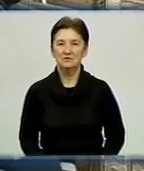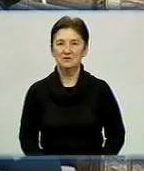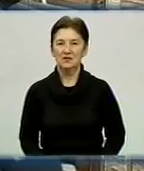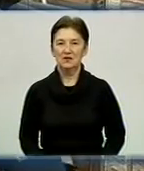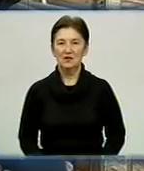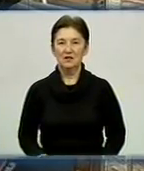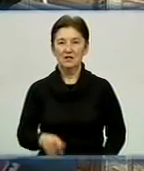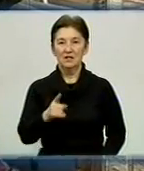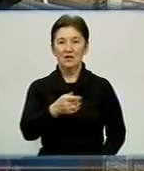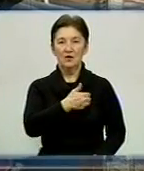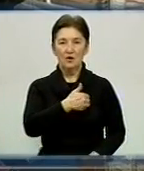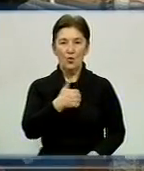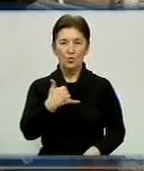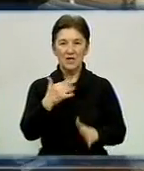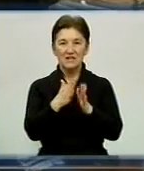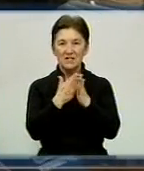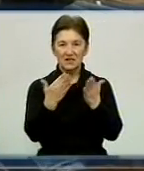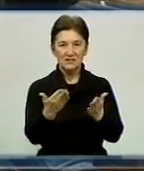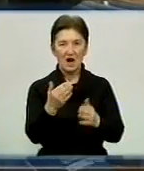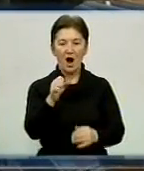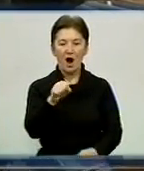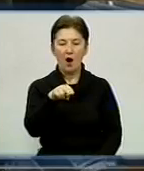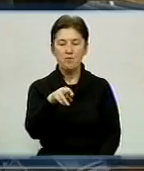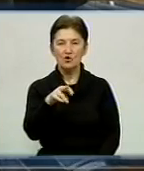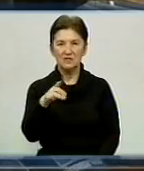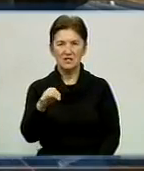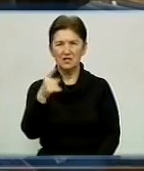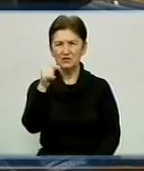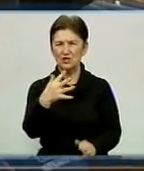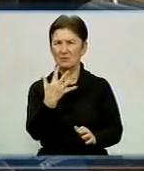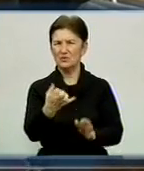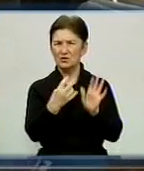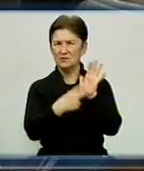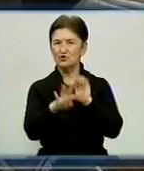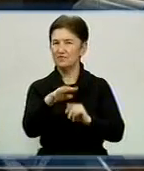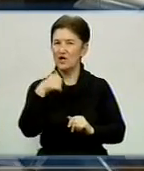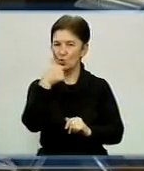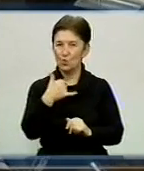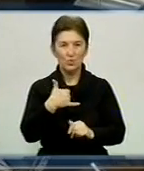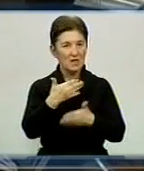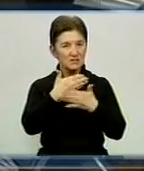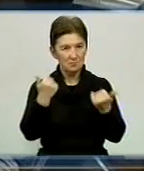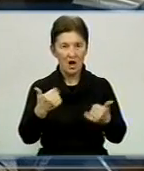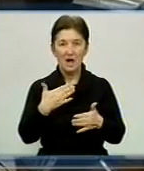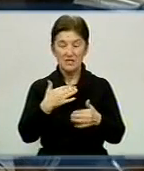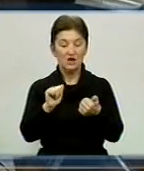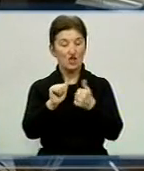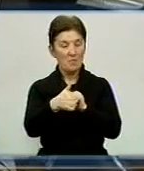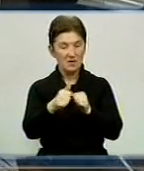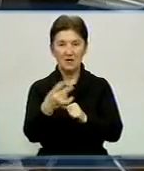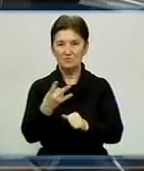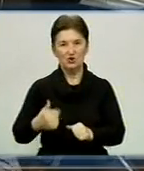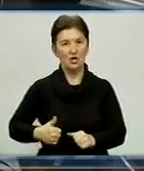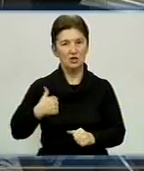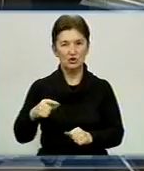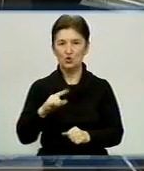На жаль, у нас книга «Апостола» в фондах немає видання 1574 року, але наша бібліотека має гордитись тим, що у